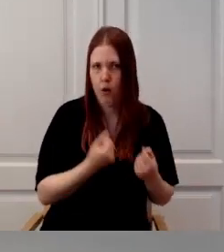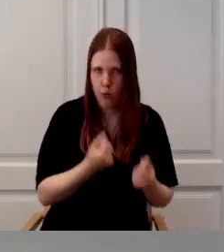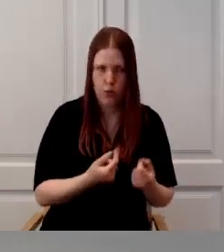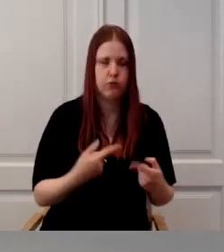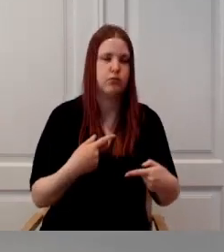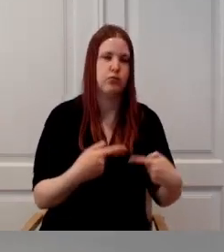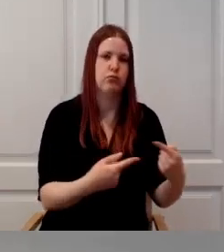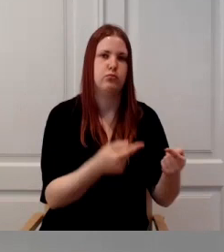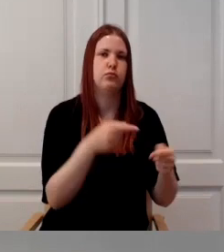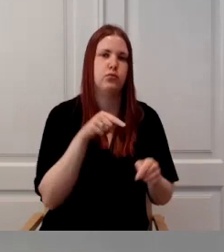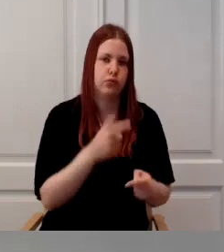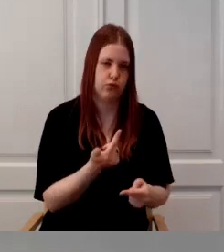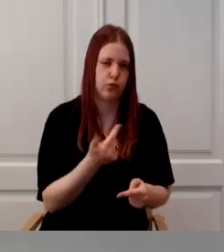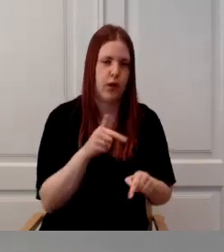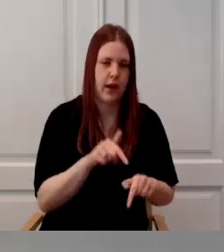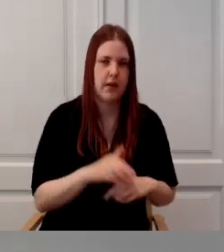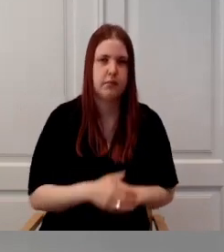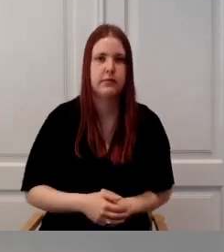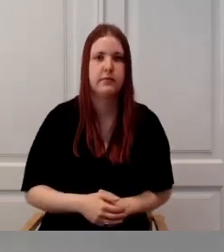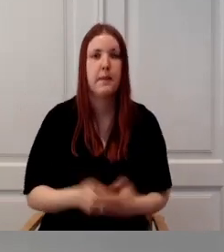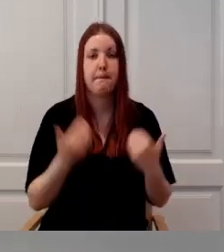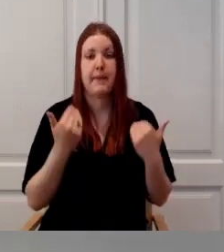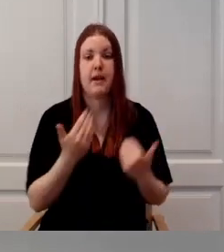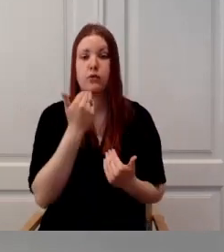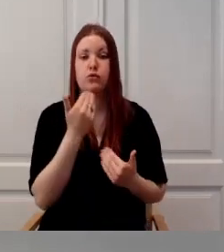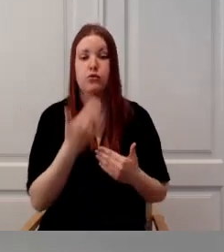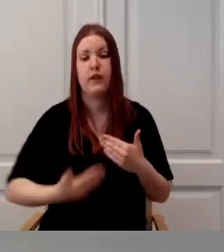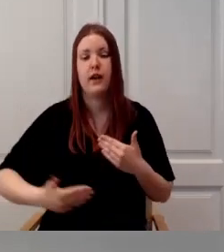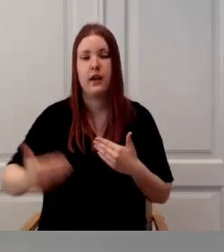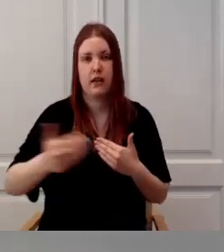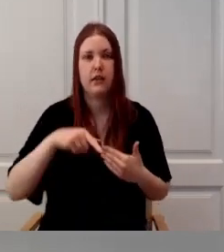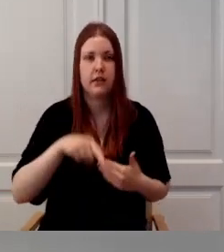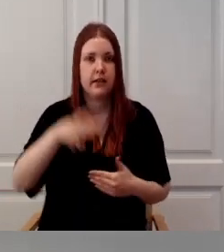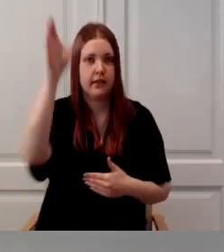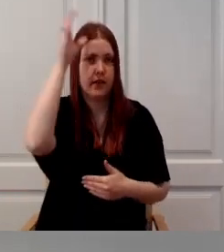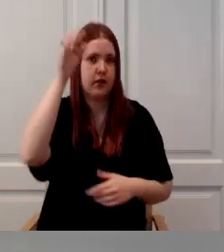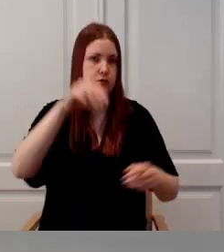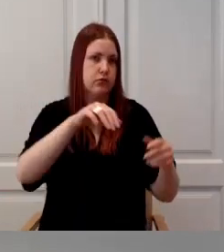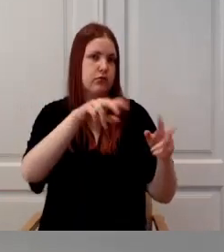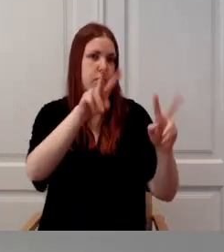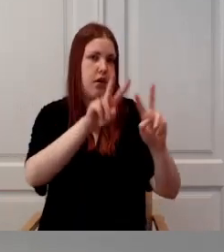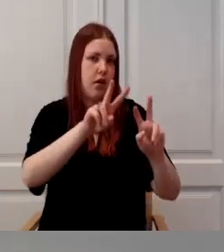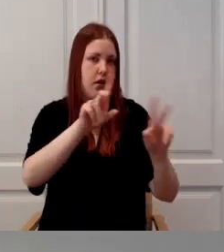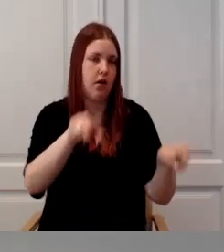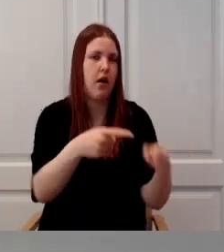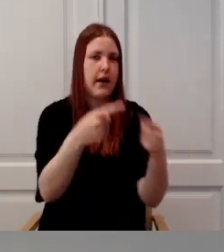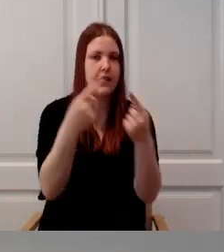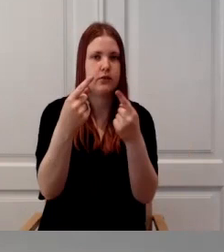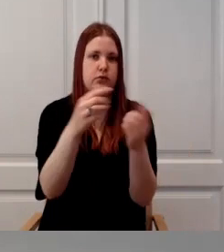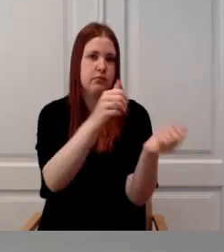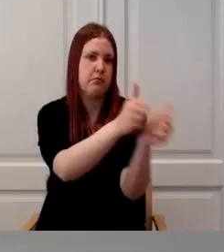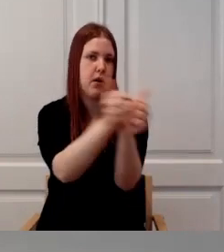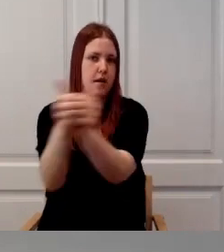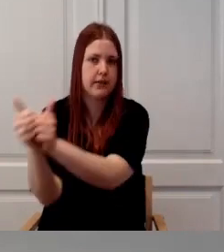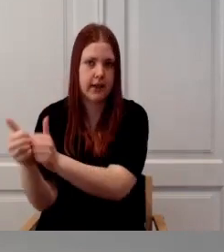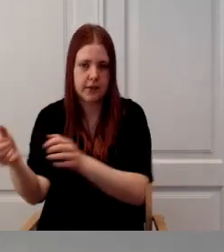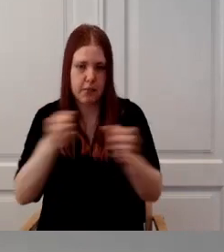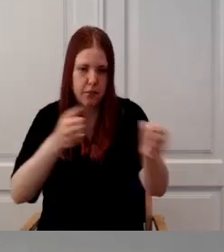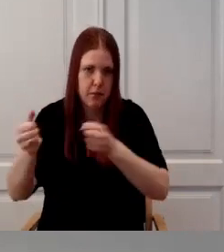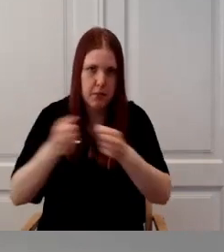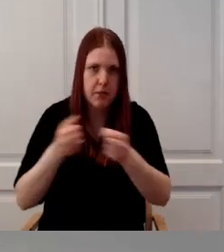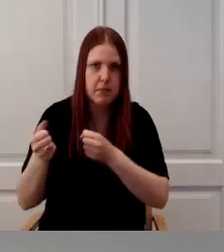selle suve jooksul otsime teadusarenduspartnele, kus aitab nend siis välja töötada metoodise juhendi ekspertarstitele,